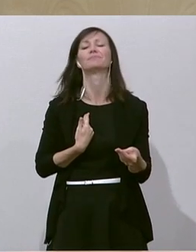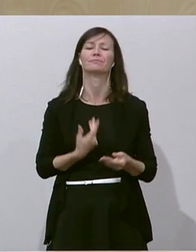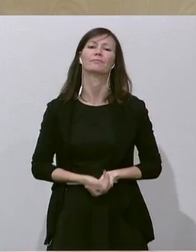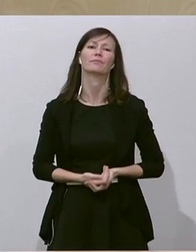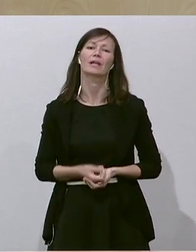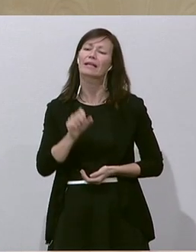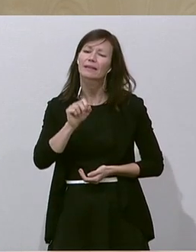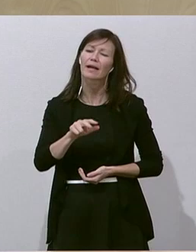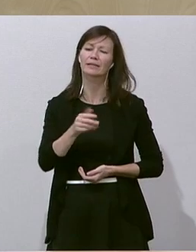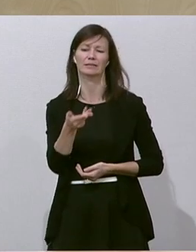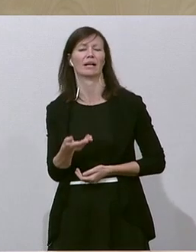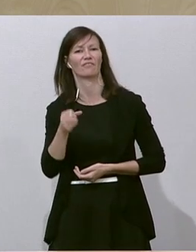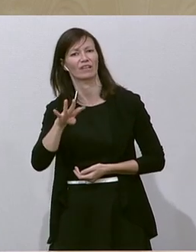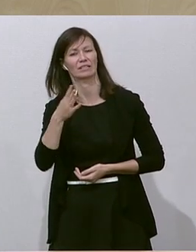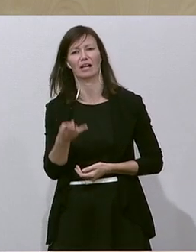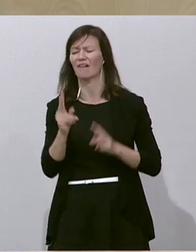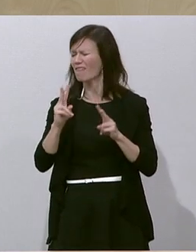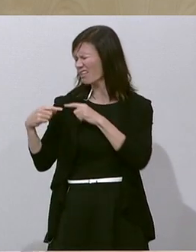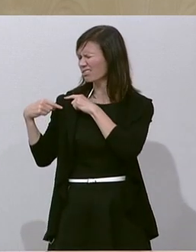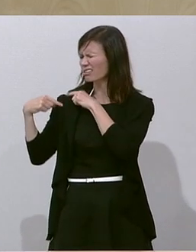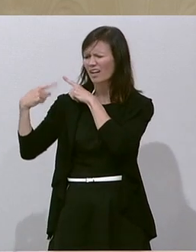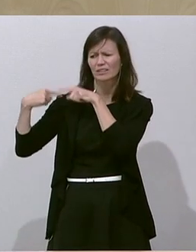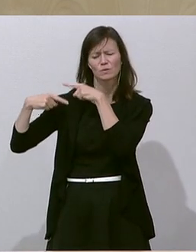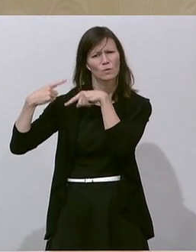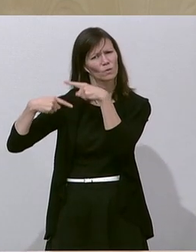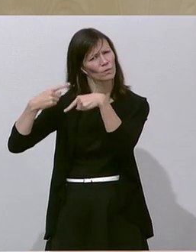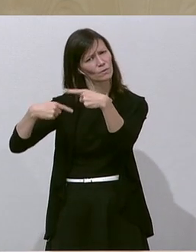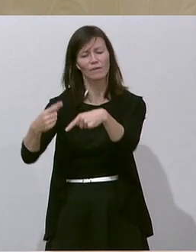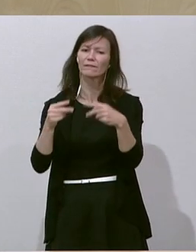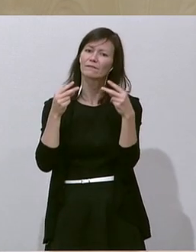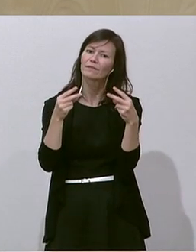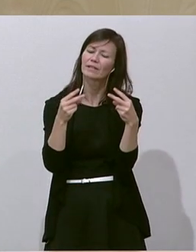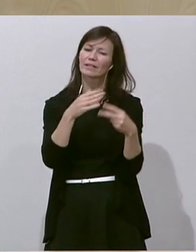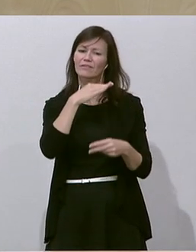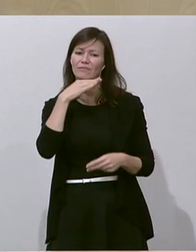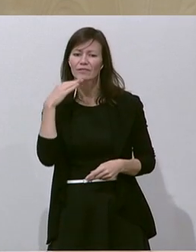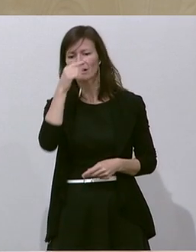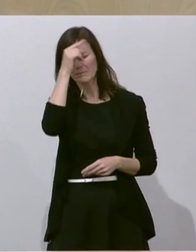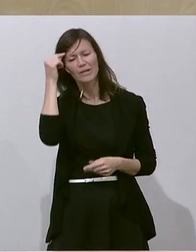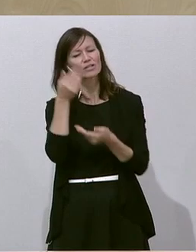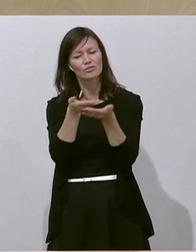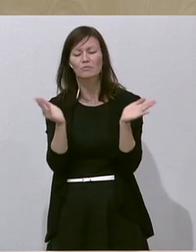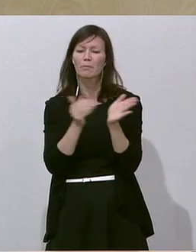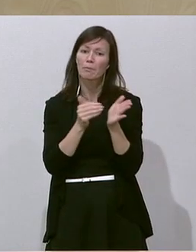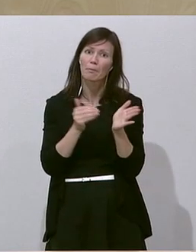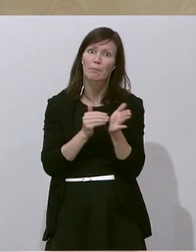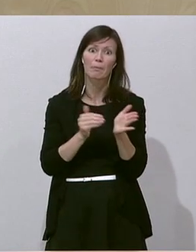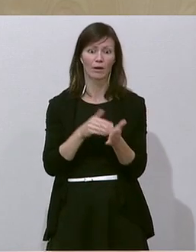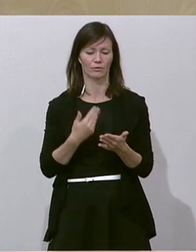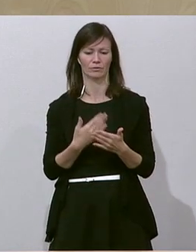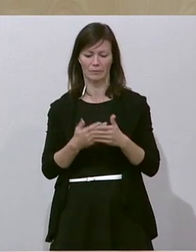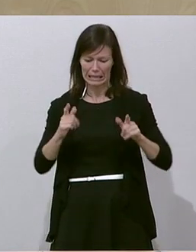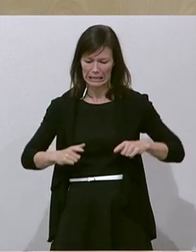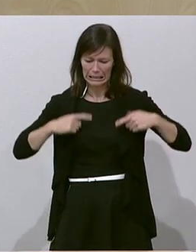und 14. hat in Österreich wirklich Tradition, ist ganz, ganz wichtig. Viele Menschen brauchen den 13. und 14. um ihre